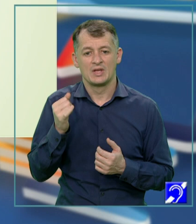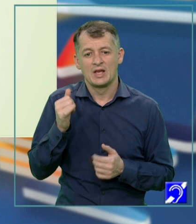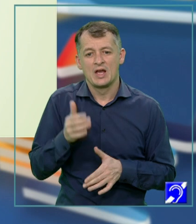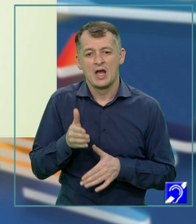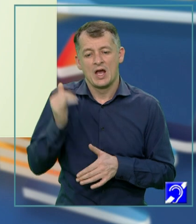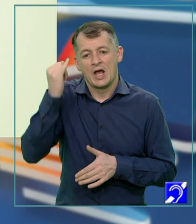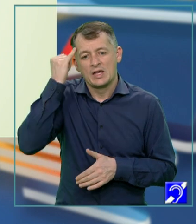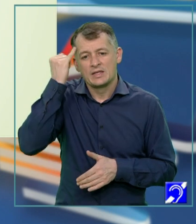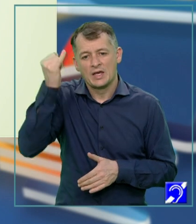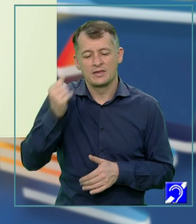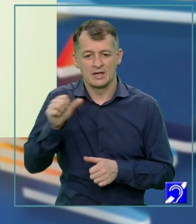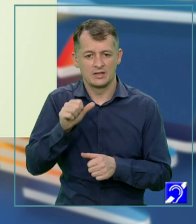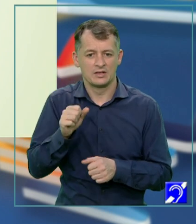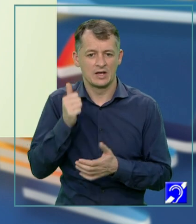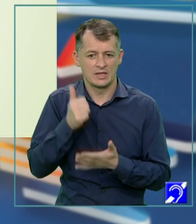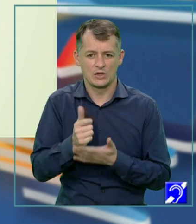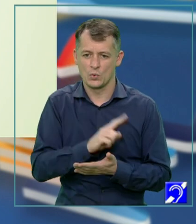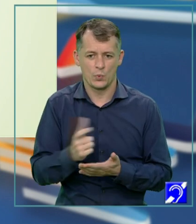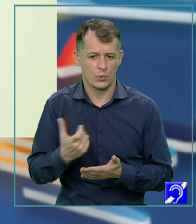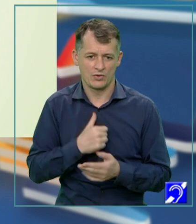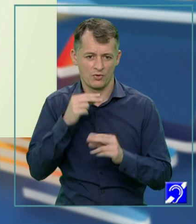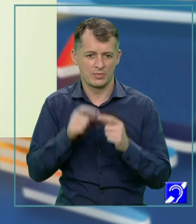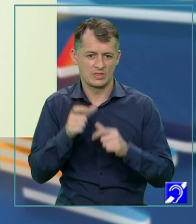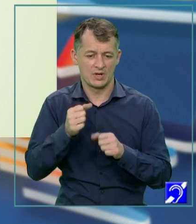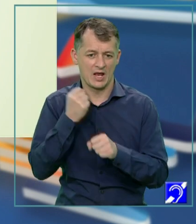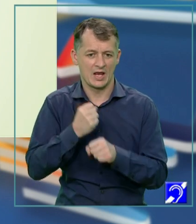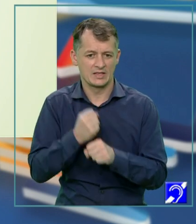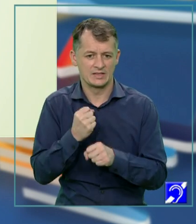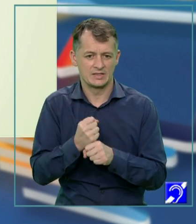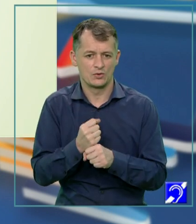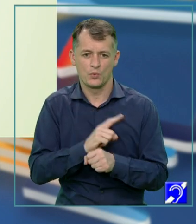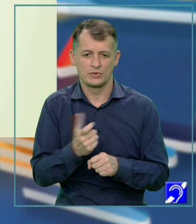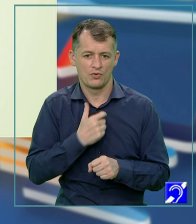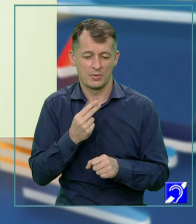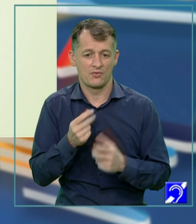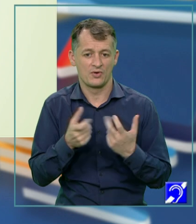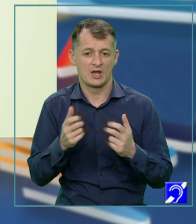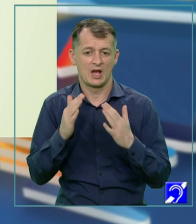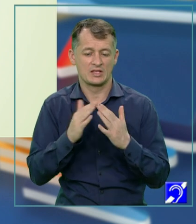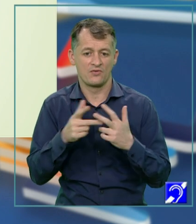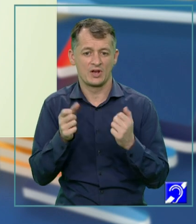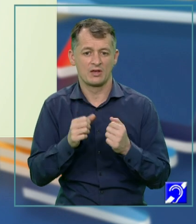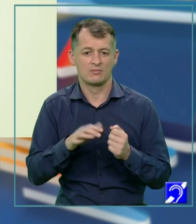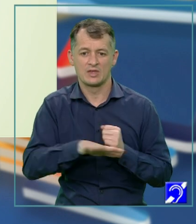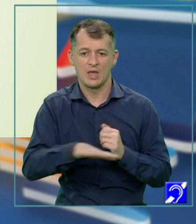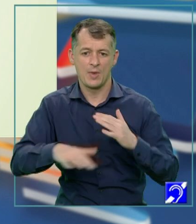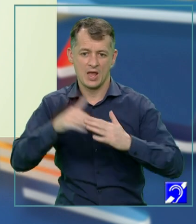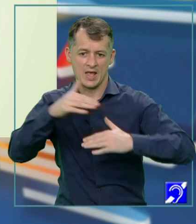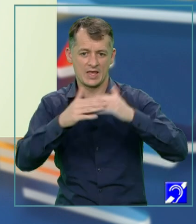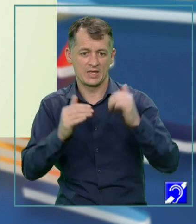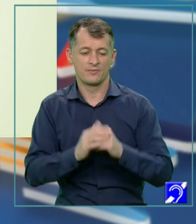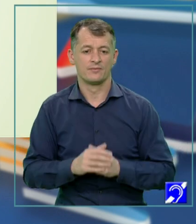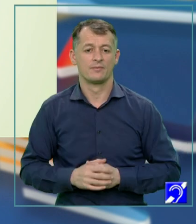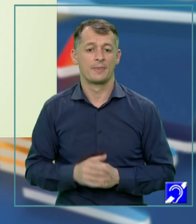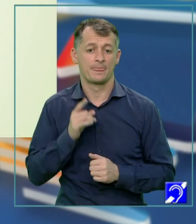poate vorbi de creație. Cum nu poți vorbi de o casă fără temelii. Dacă opera de artă nu are rădăcini în realitate, atunci e un produs inutil,